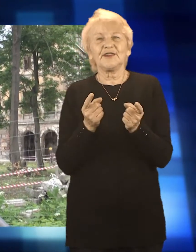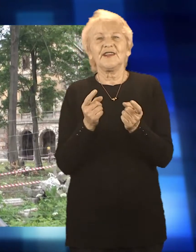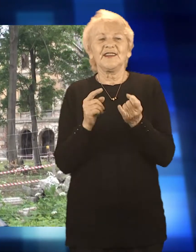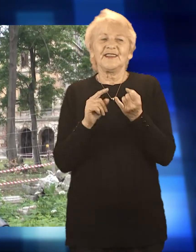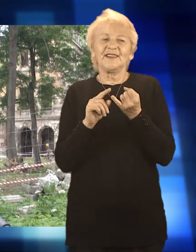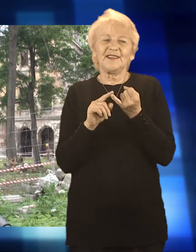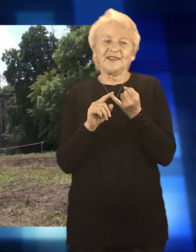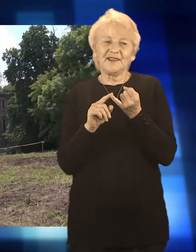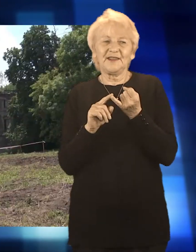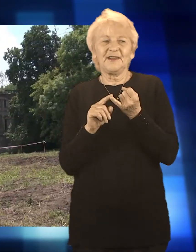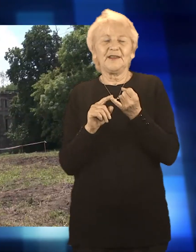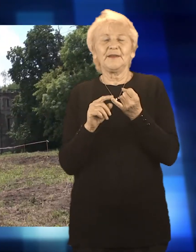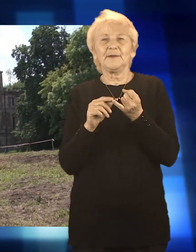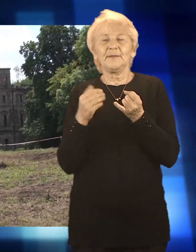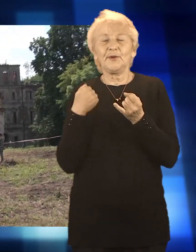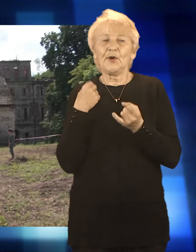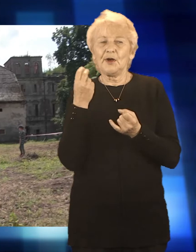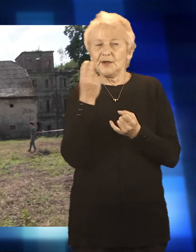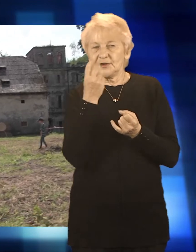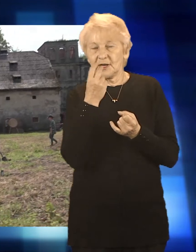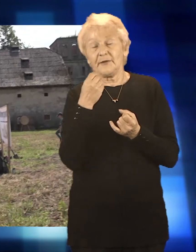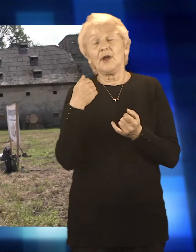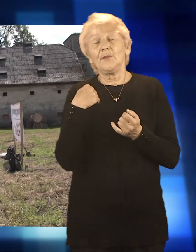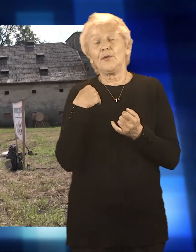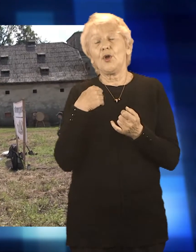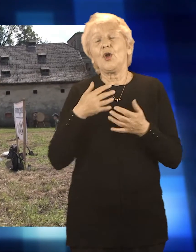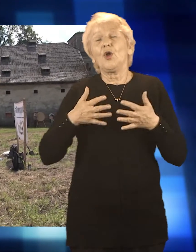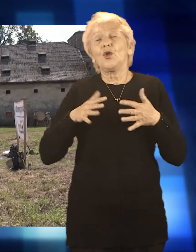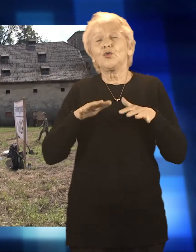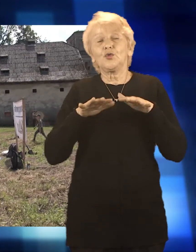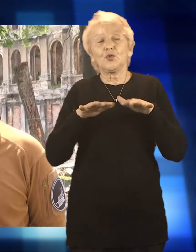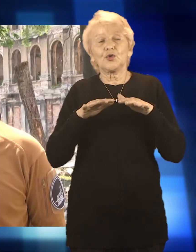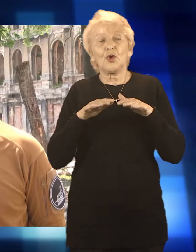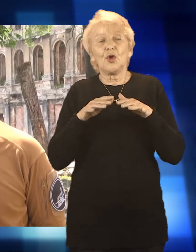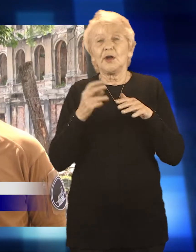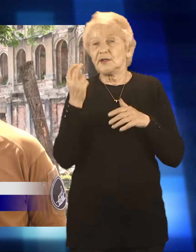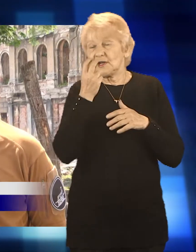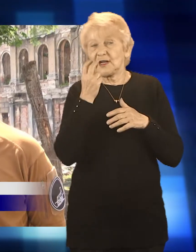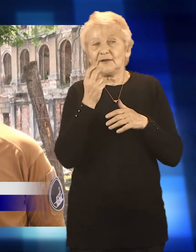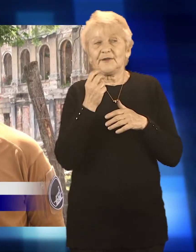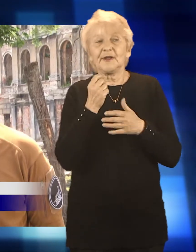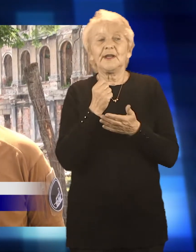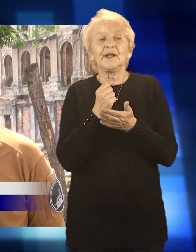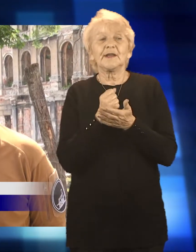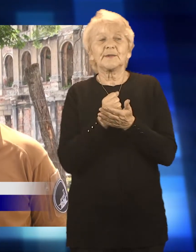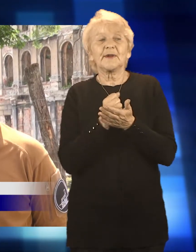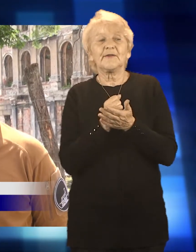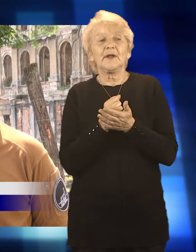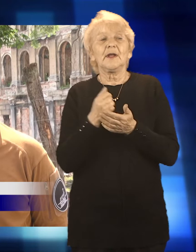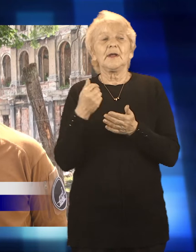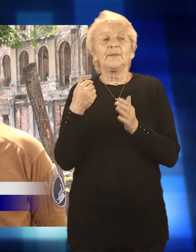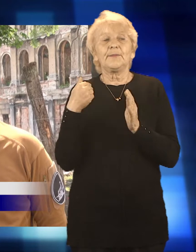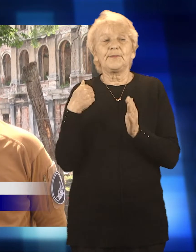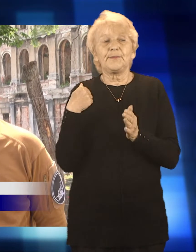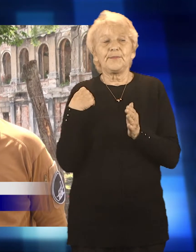nie ostatnia tego typu impreza. Organizatorzy zadbali o szereg atrakcji dla najmłodszych. Można zobaczyć zabytkowe motory, zobaczyć po prostu